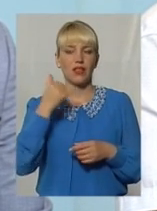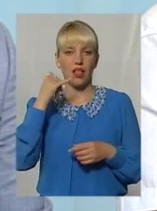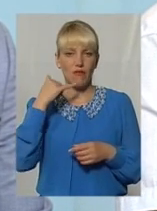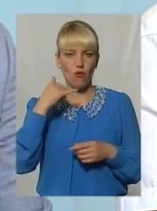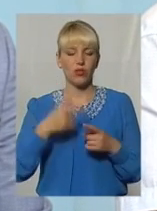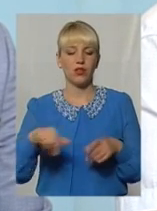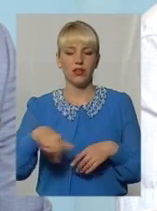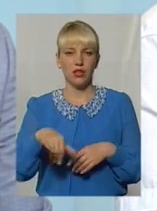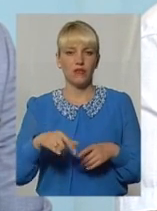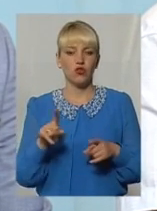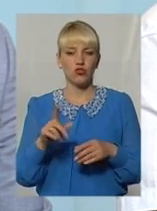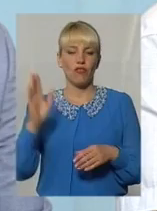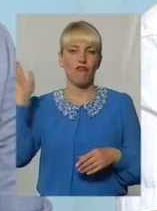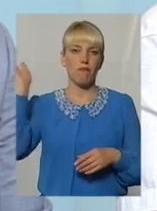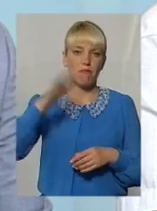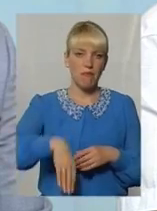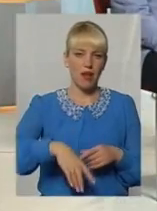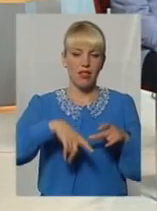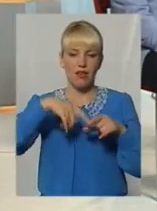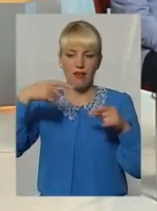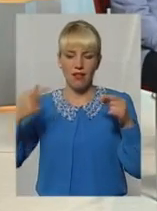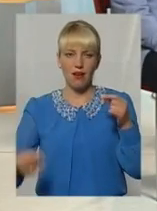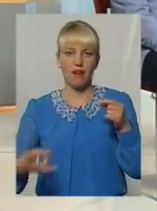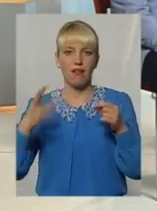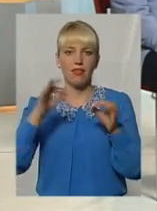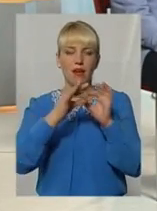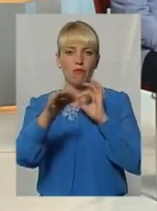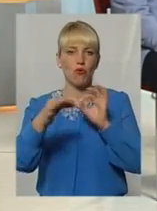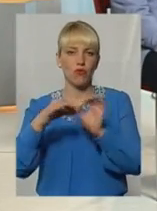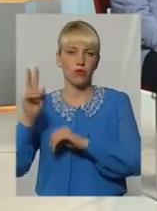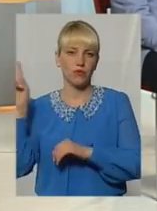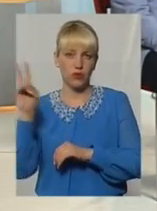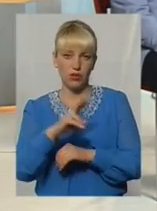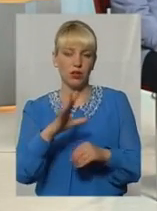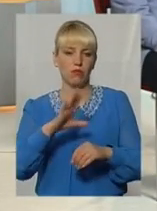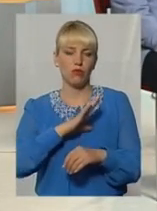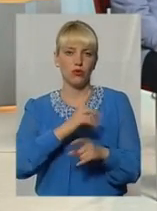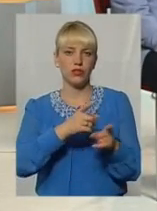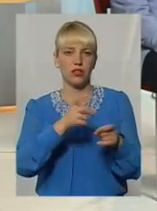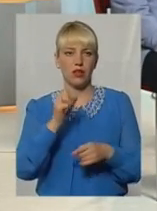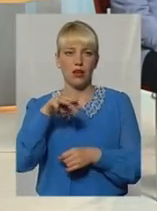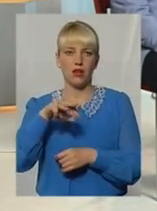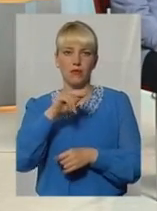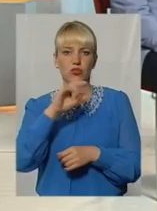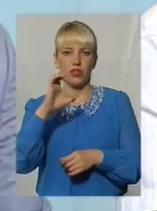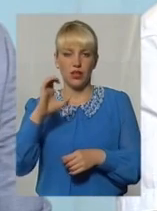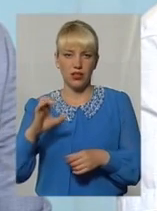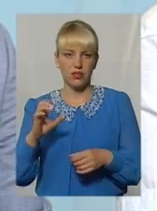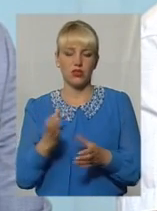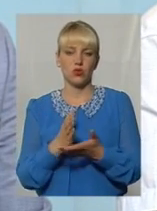впала гіляка на тролейбусну лінію. Були задійні і МЧС-служба, і